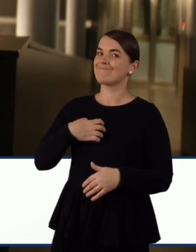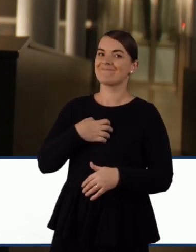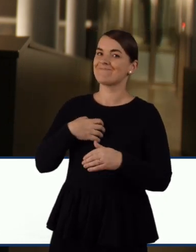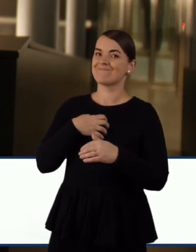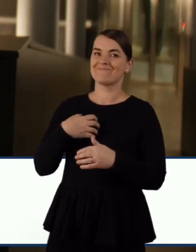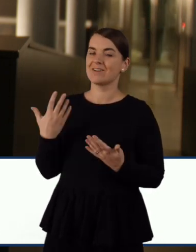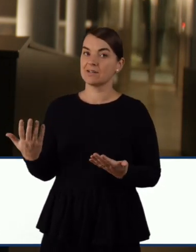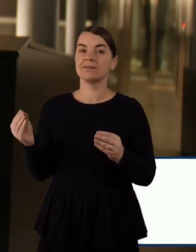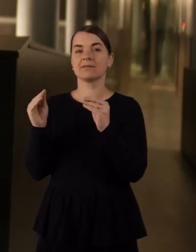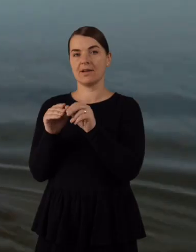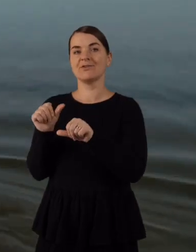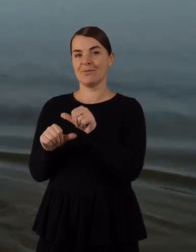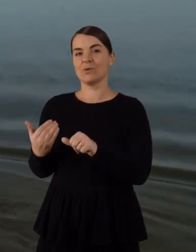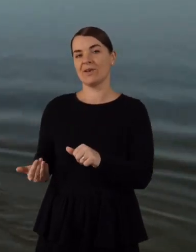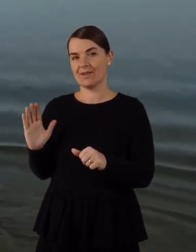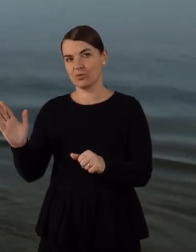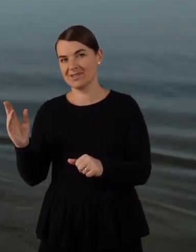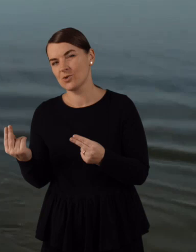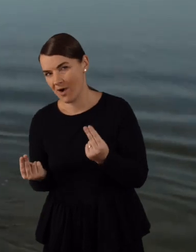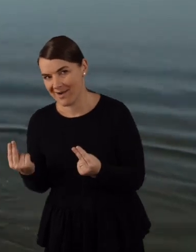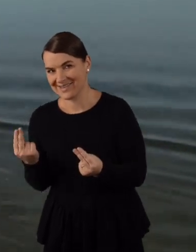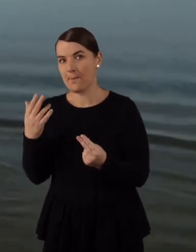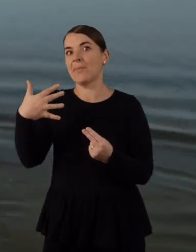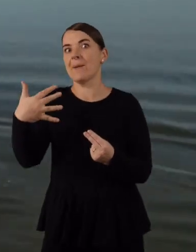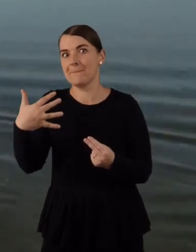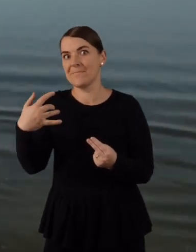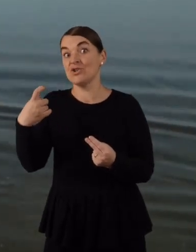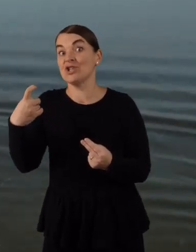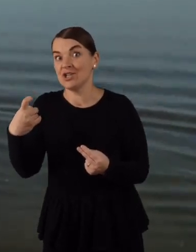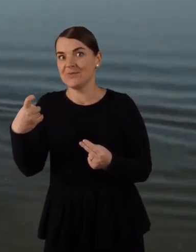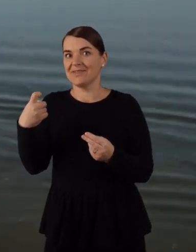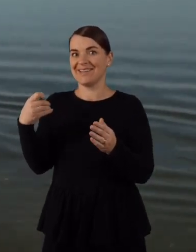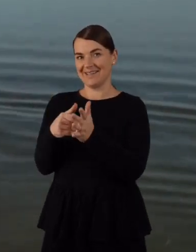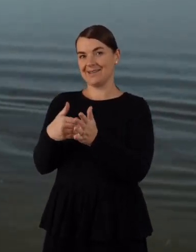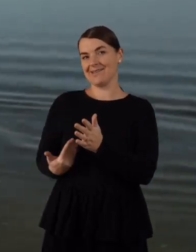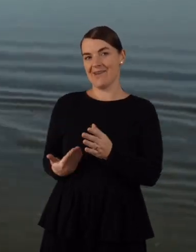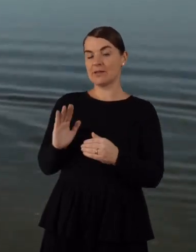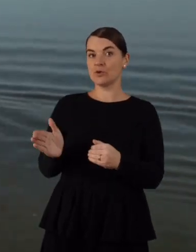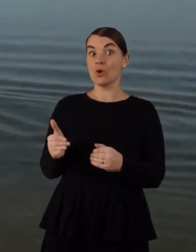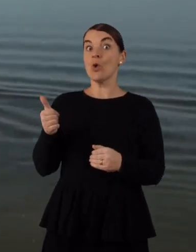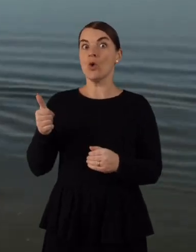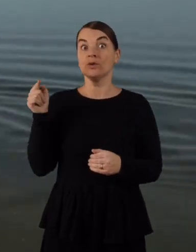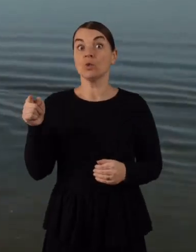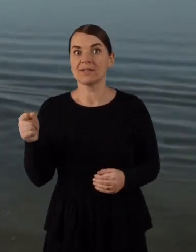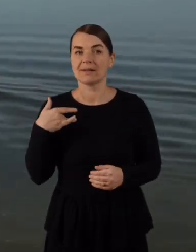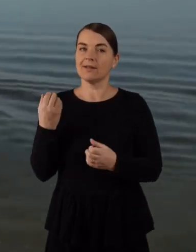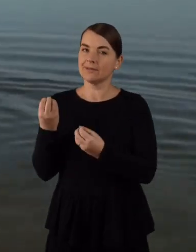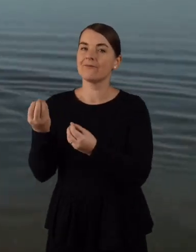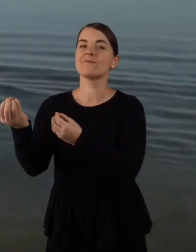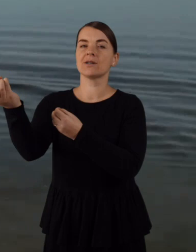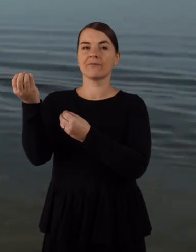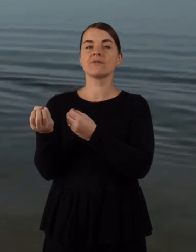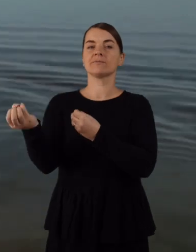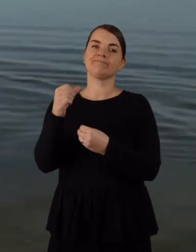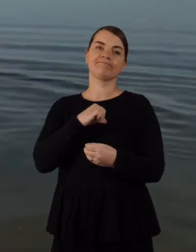sąlyga, dėl ko mes šia dar gyvensim kokį dešimt metų, jokauju, gal net penkias dešimt. Gal net šimtą ištemsim. O jeigu dar gerai būsim ir tūkstantį